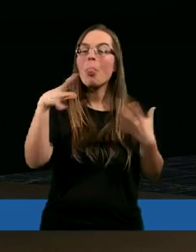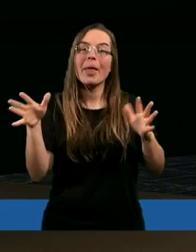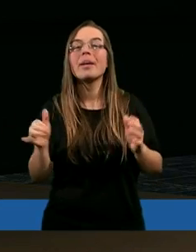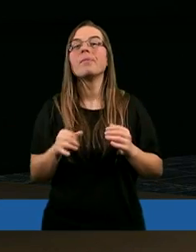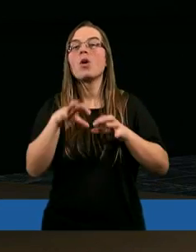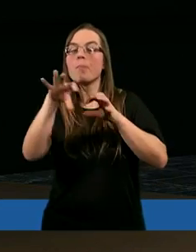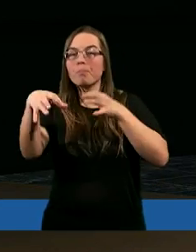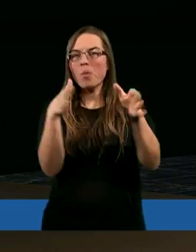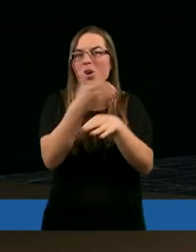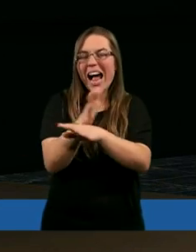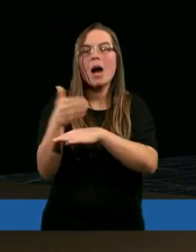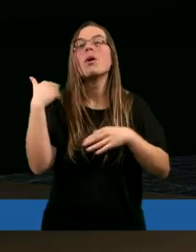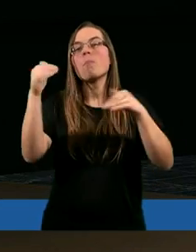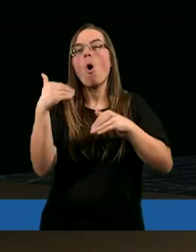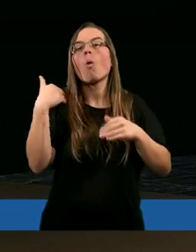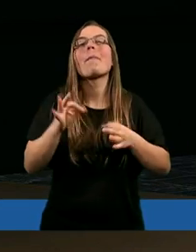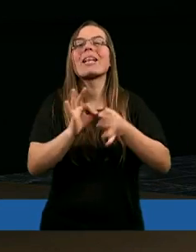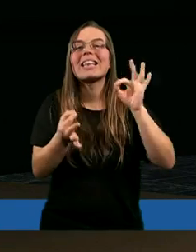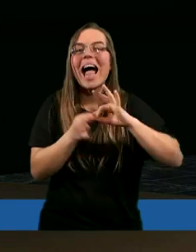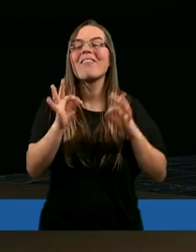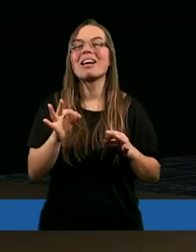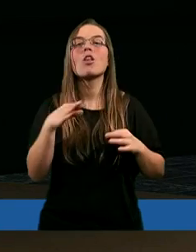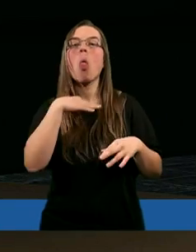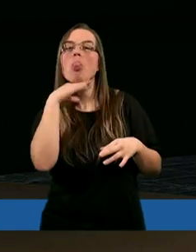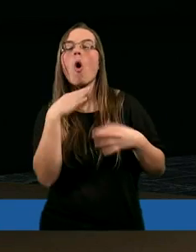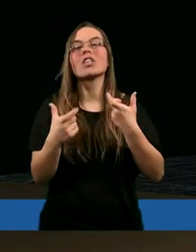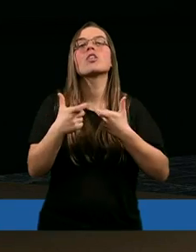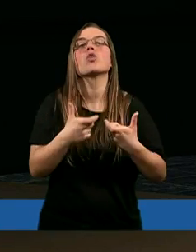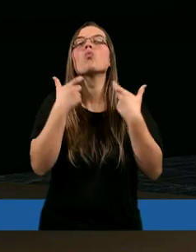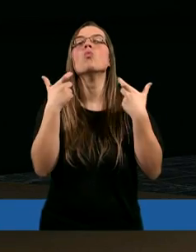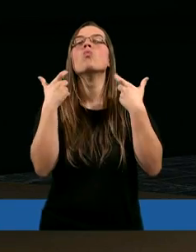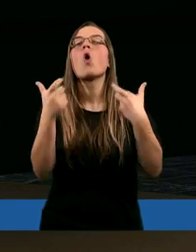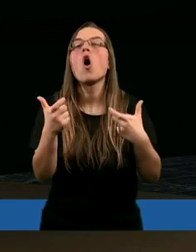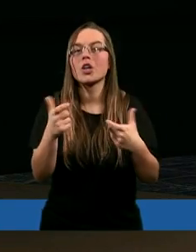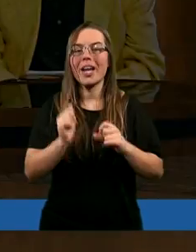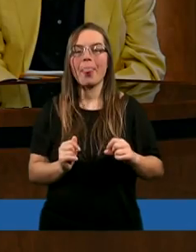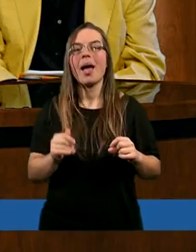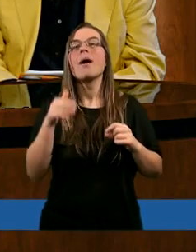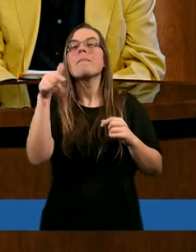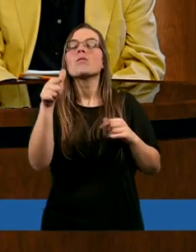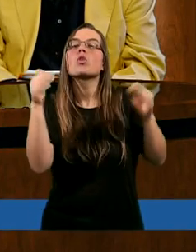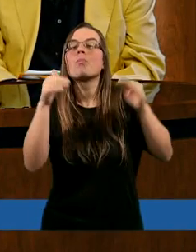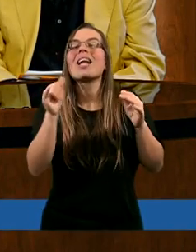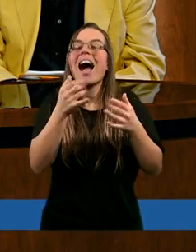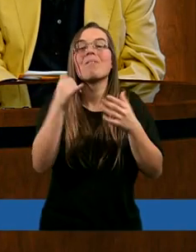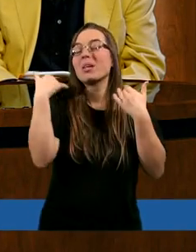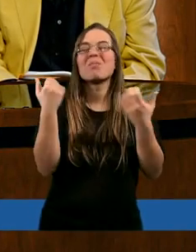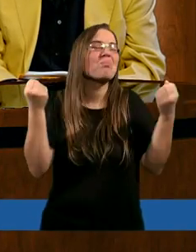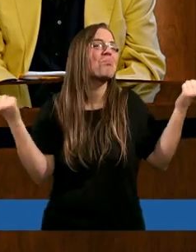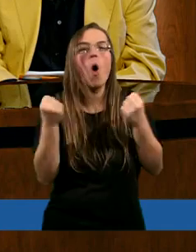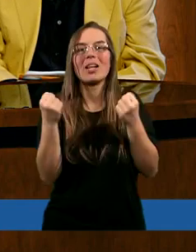to to mogło nawet być dosyć głośne. To musiała być niezła zawierucha.